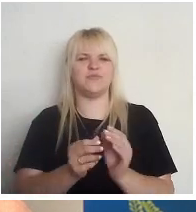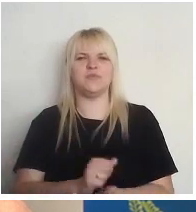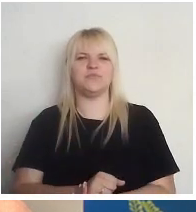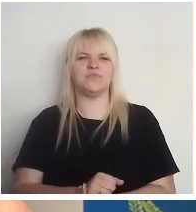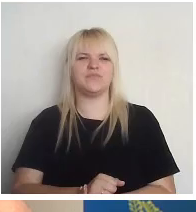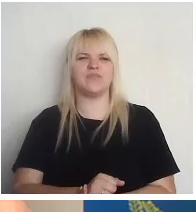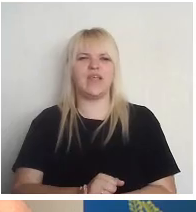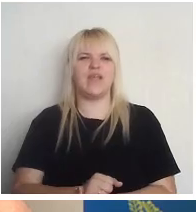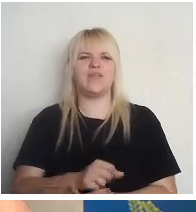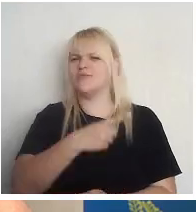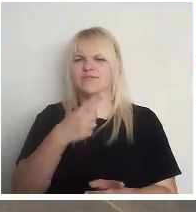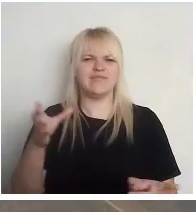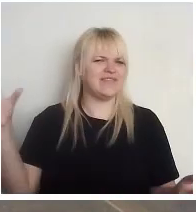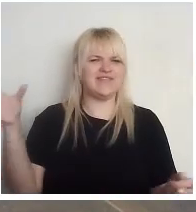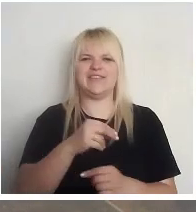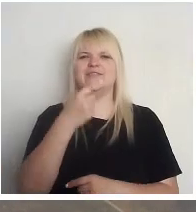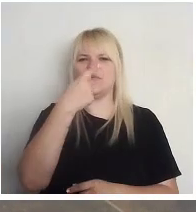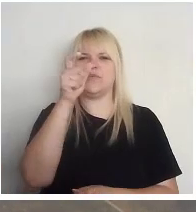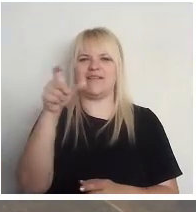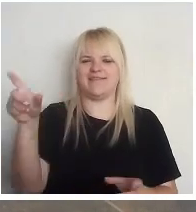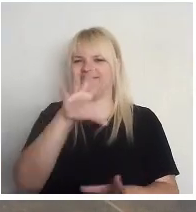visiem runātājiem. Agnese.